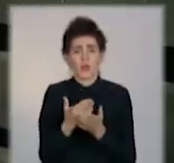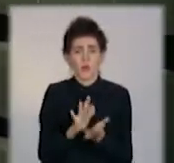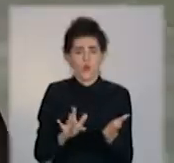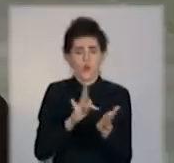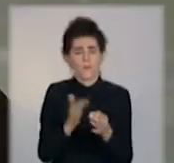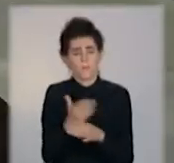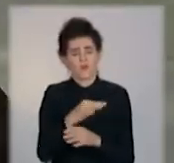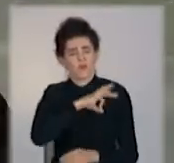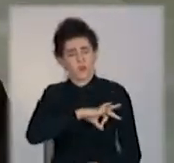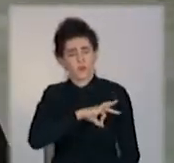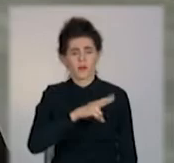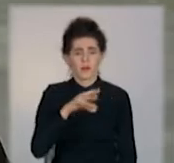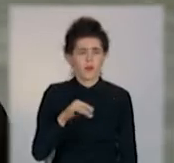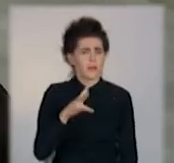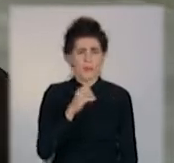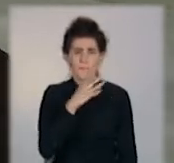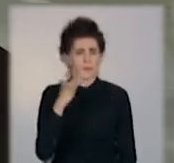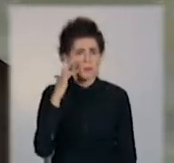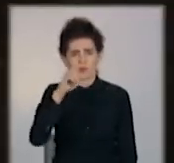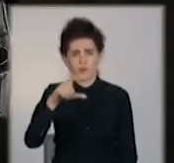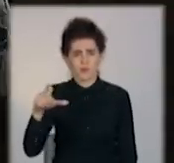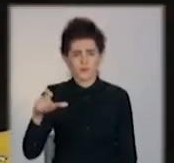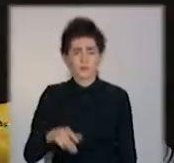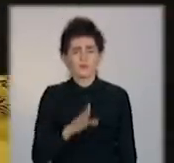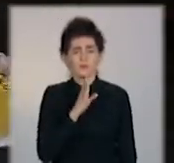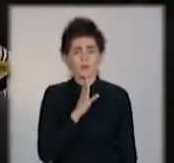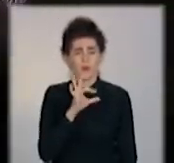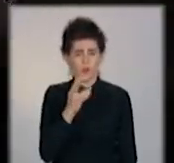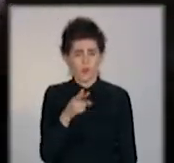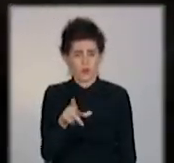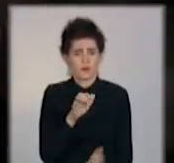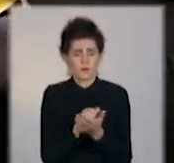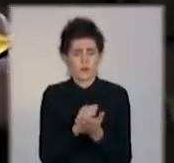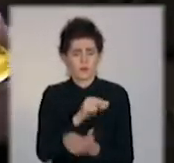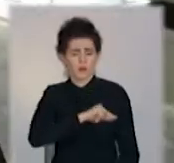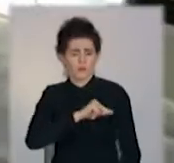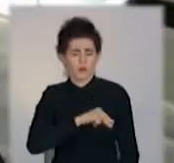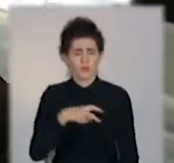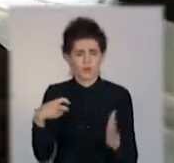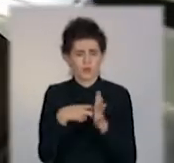послугою скористалося небагато людей. Ольга Поштарка доставляє першу таку посилку.